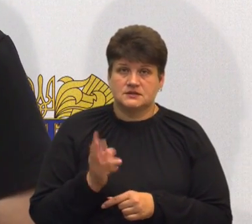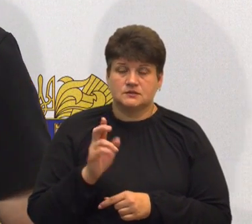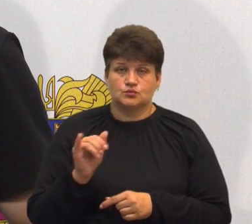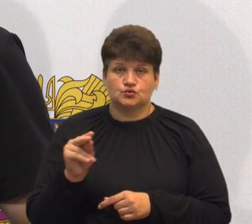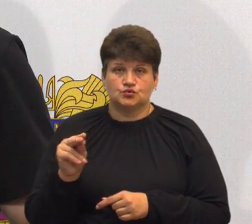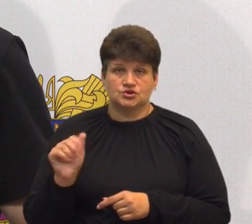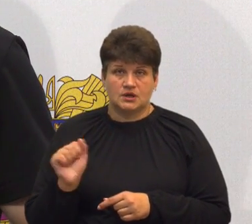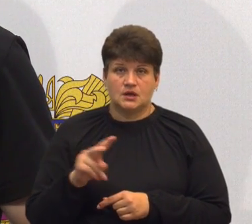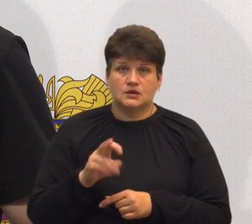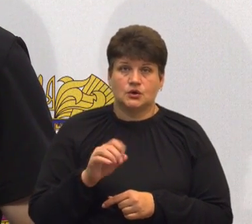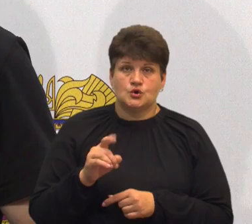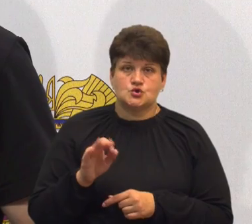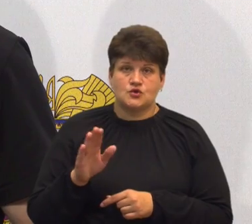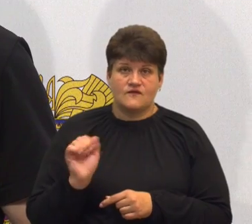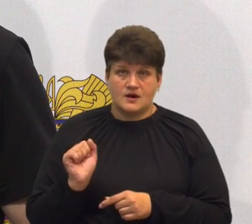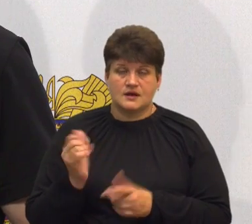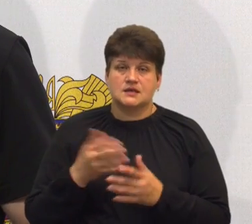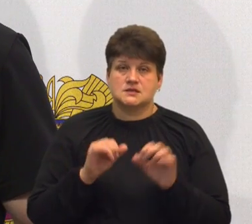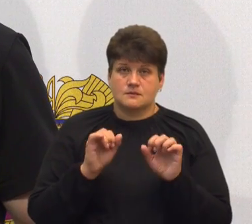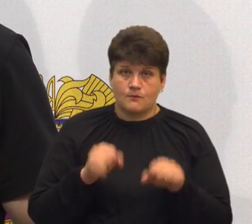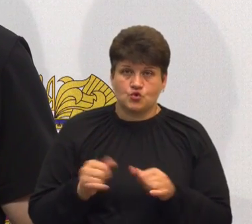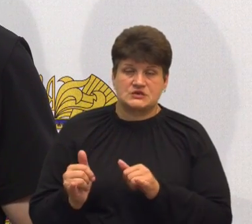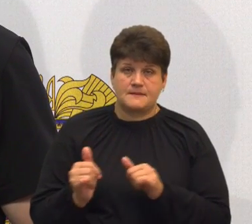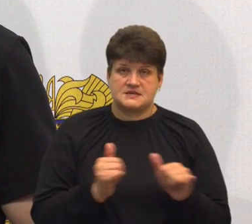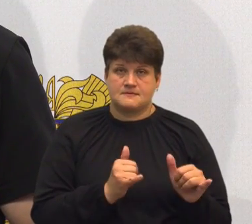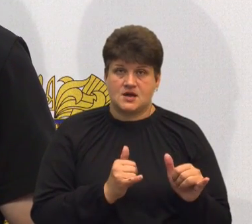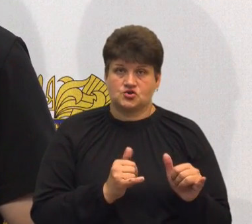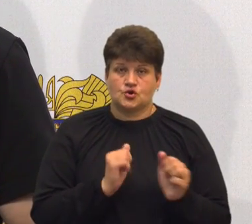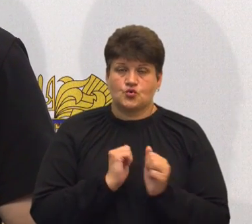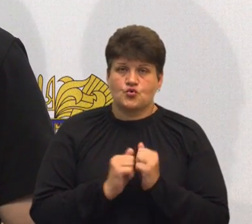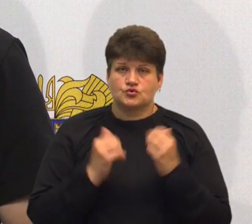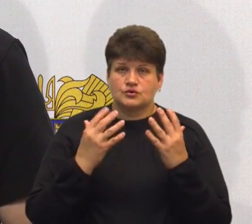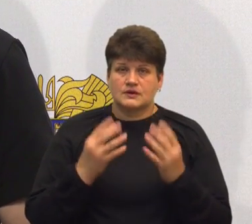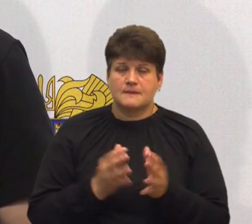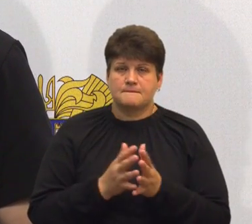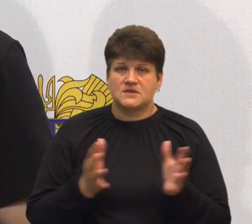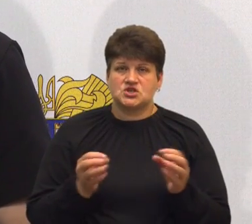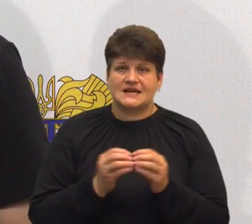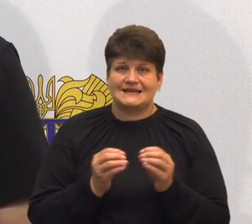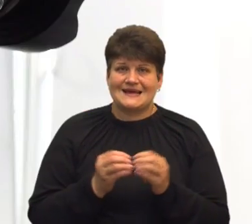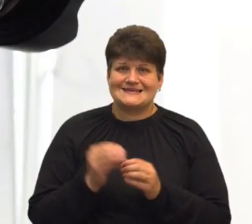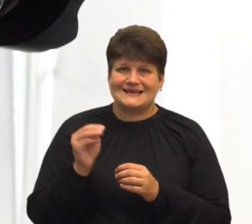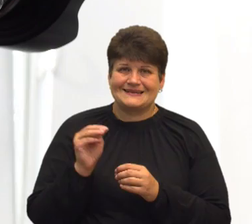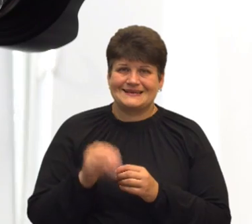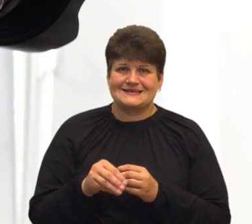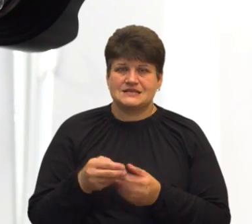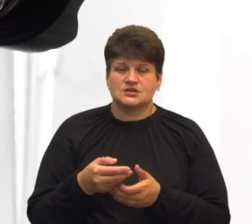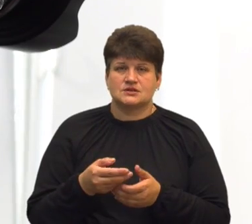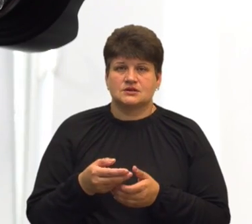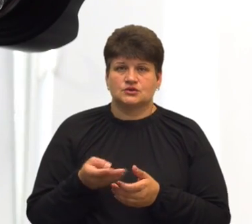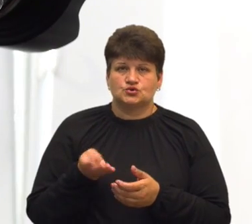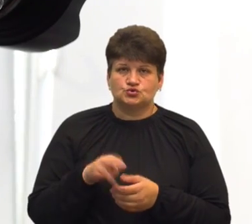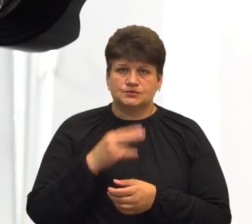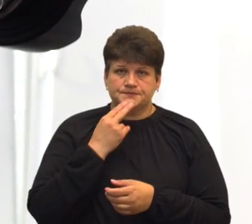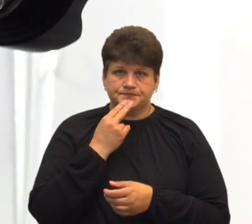«Лозова», які зможуть забезпечити щодня понад 10 тисяч порцій їжі кожна. За словами Ореста